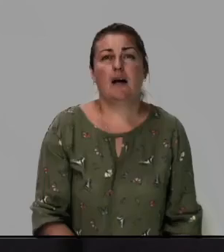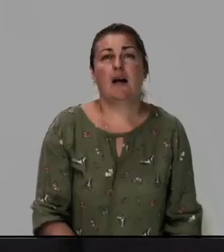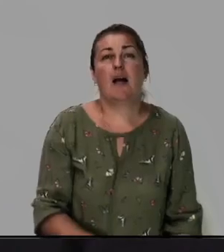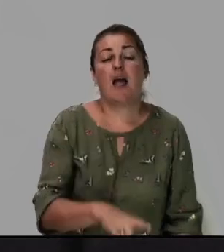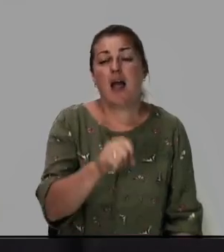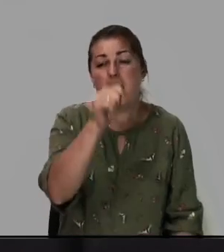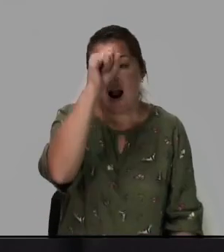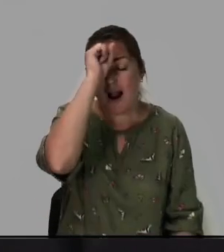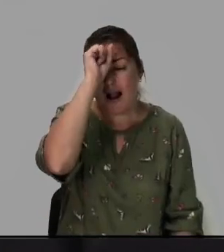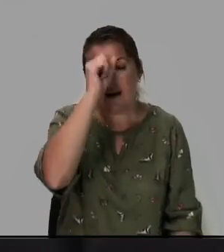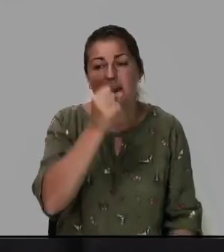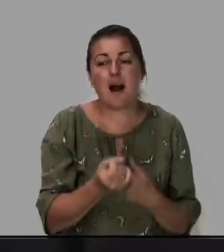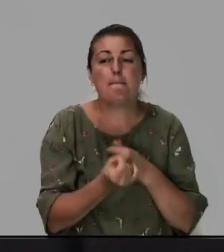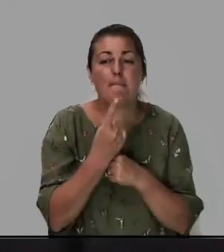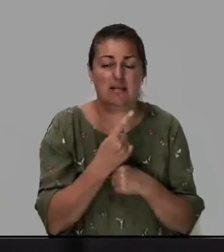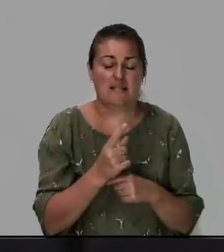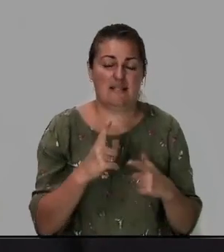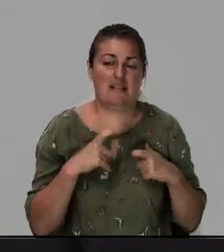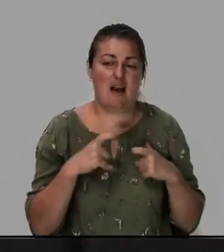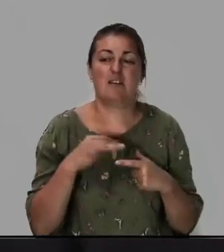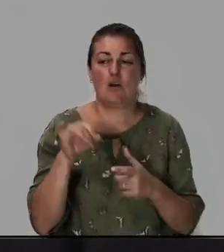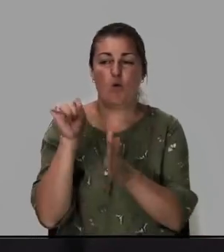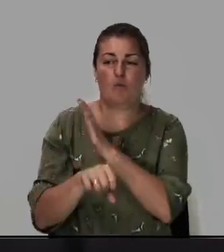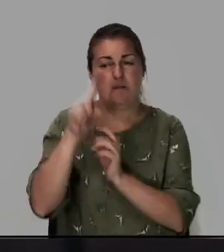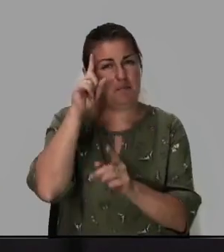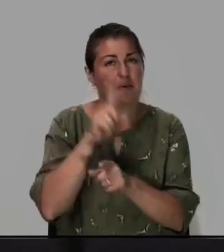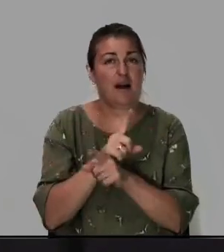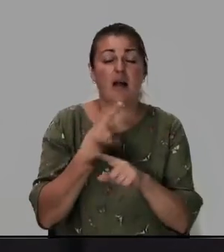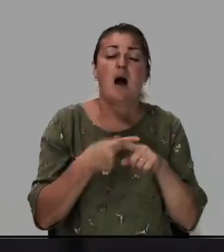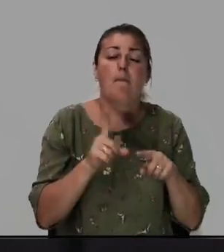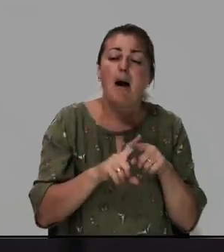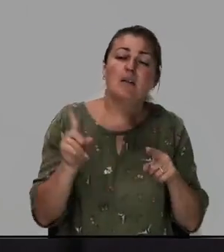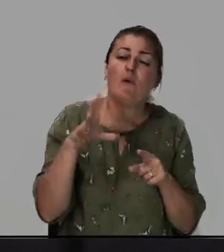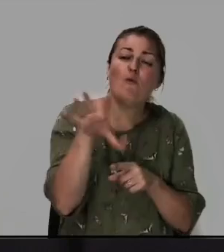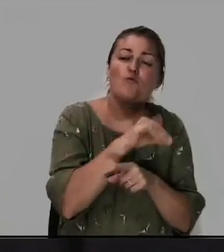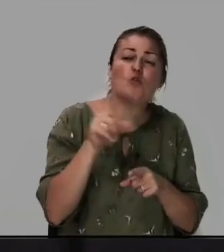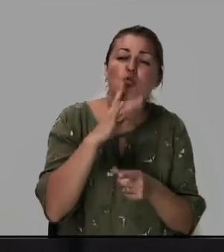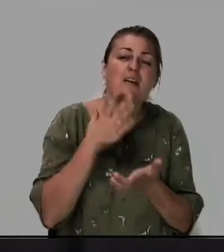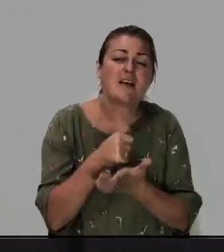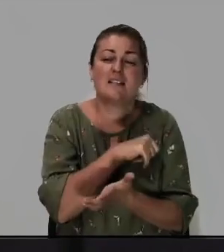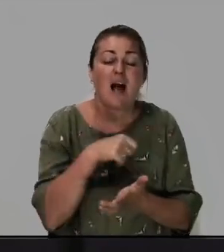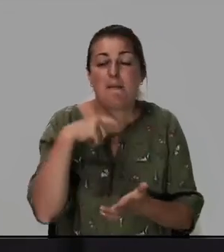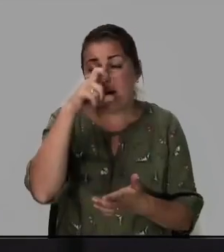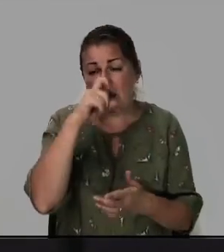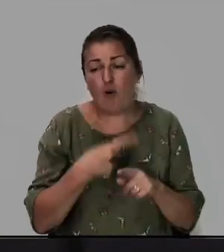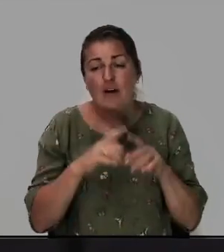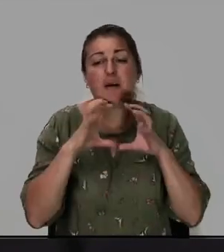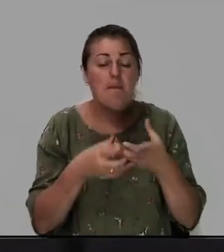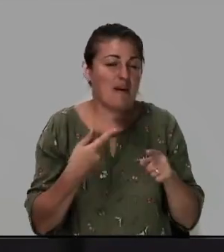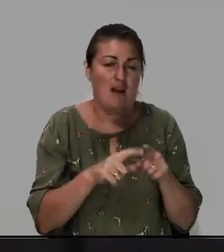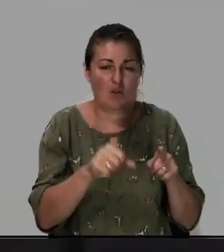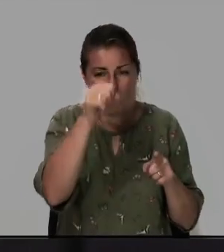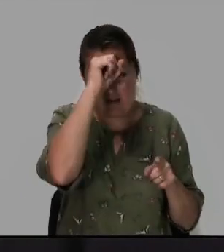грех произвел зависть и убил брата. поэтому все, что есть, самое плохое в этом мире грех.